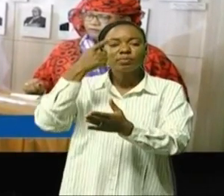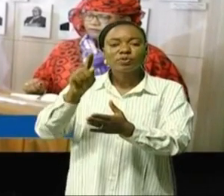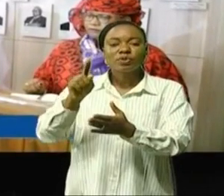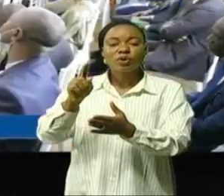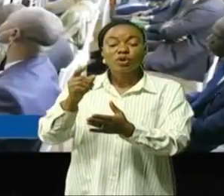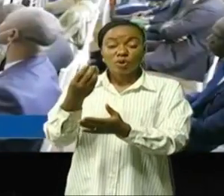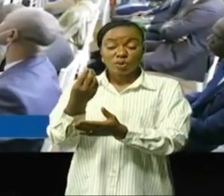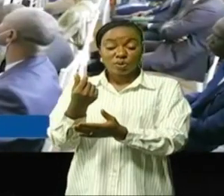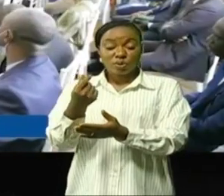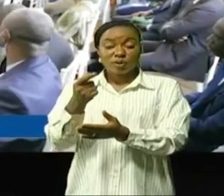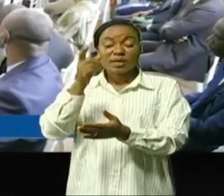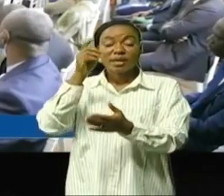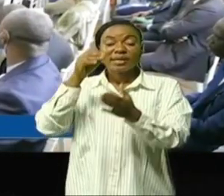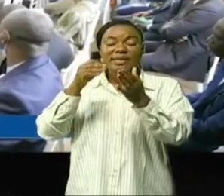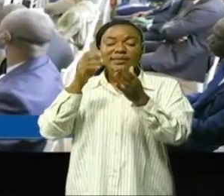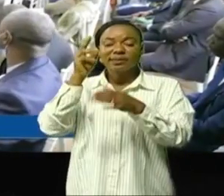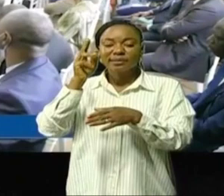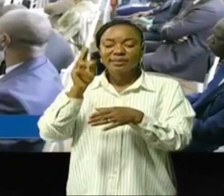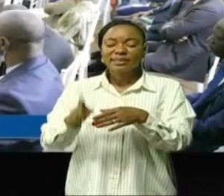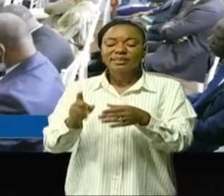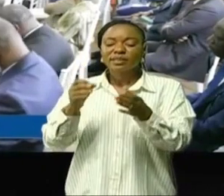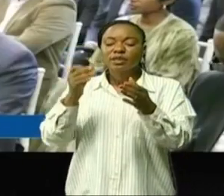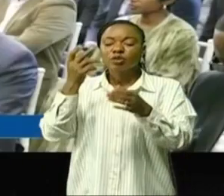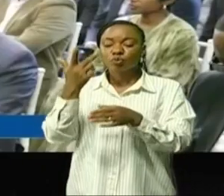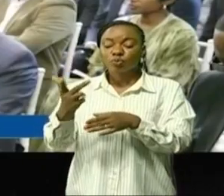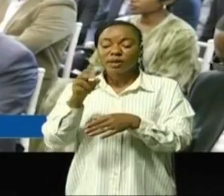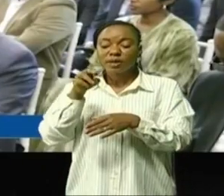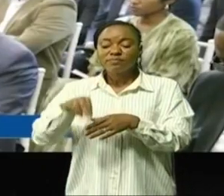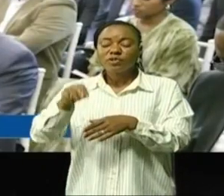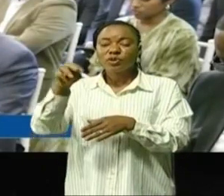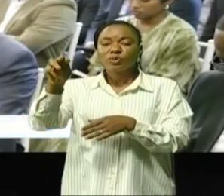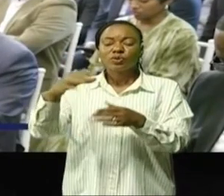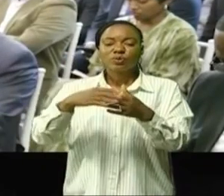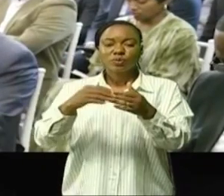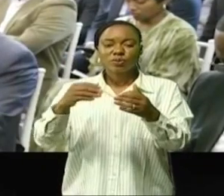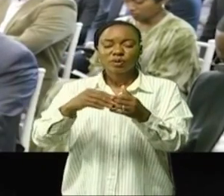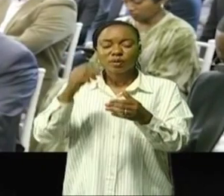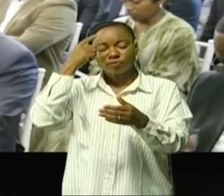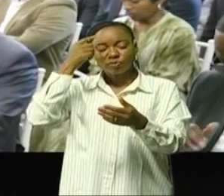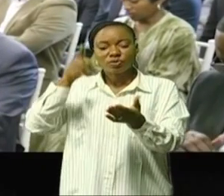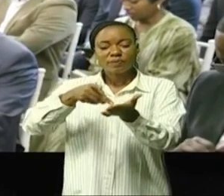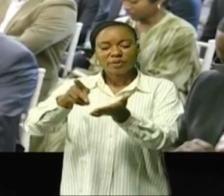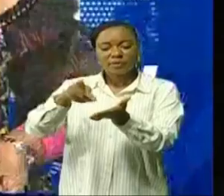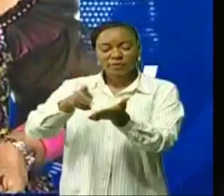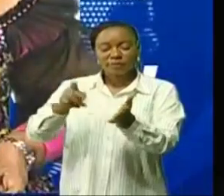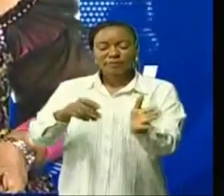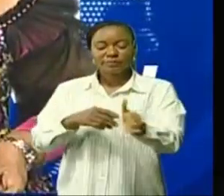montant de 203 millions de dollars américains au titre d'appui à la balance des paiements.